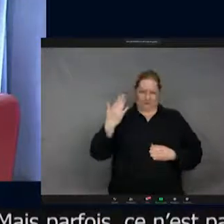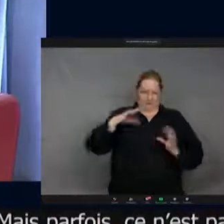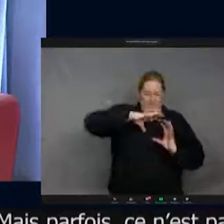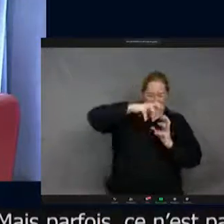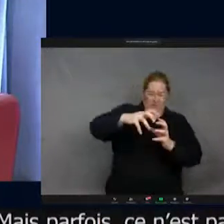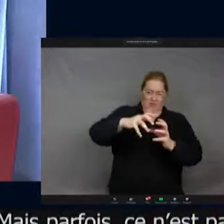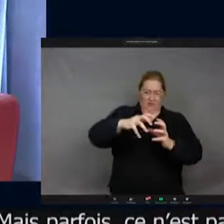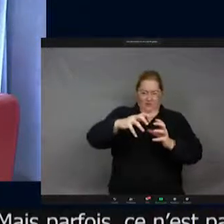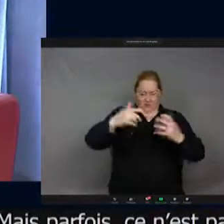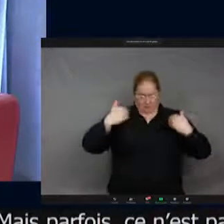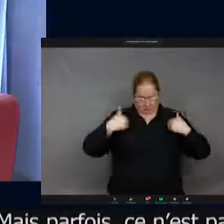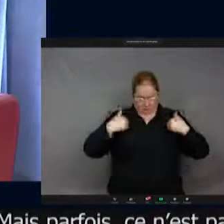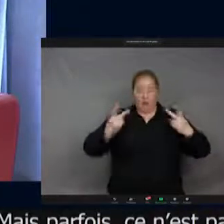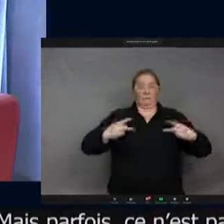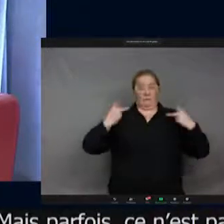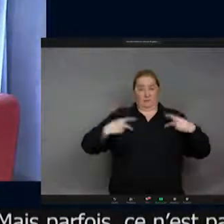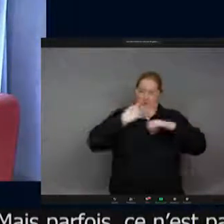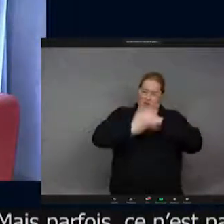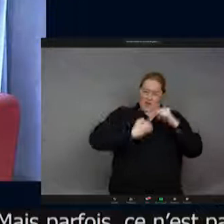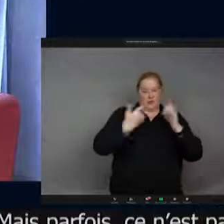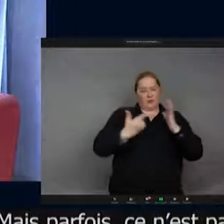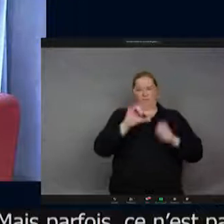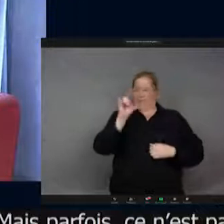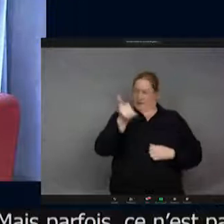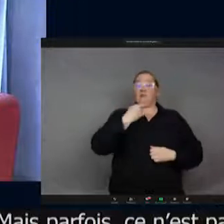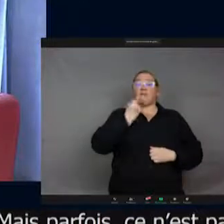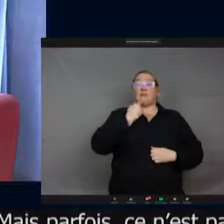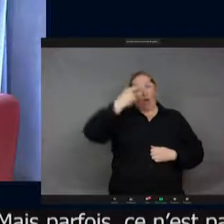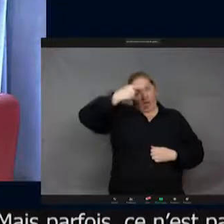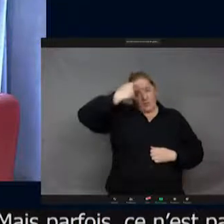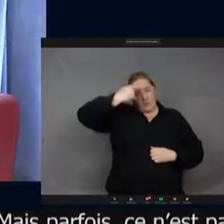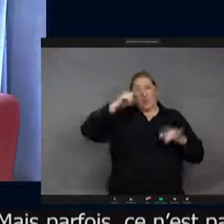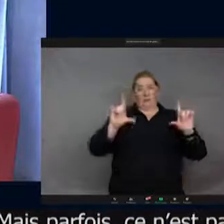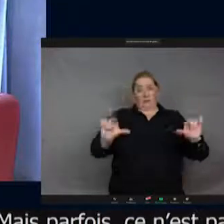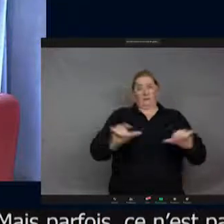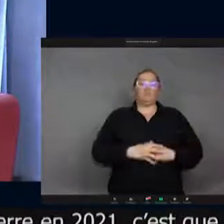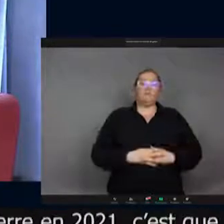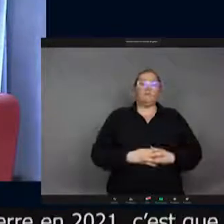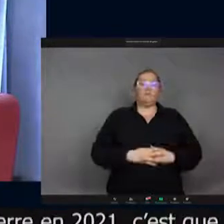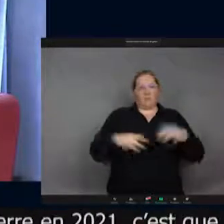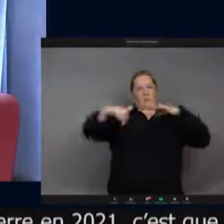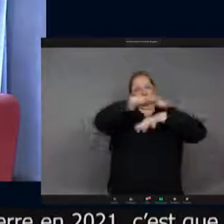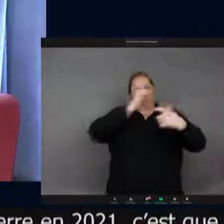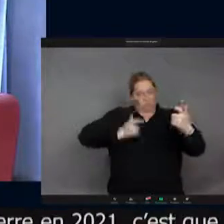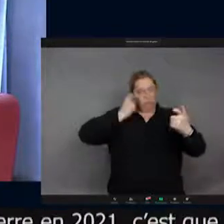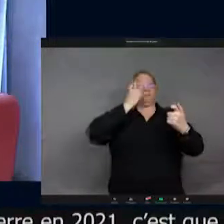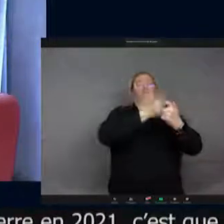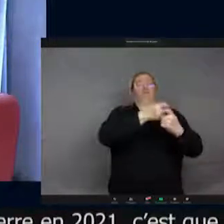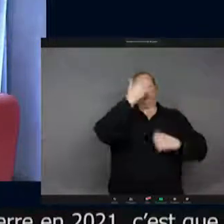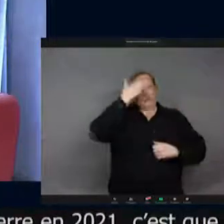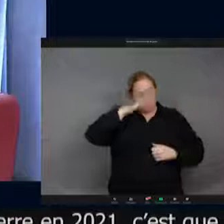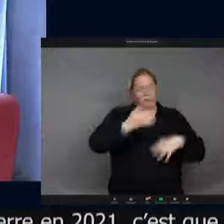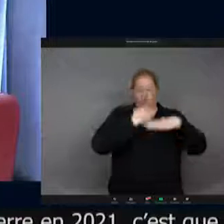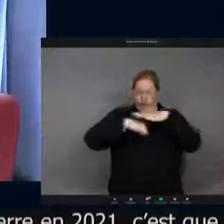2021, c'est que vous êtes intelligent, en quelque sorte. C'est-à que vous êtes adapté à votre environnement, vous savez vous reproduire et tout.